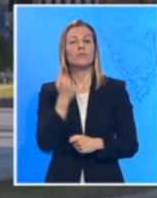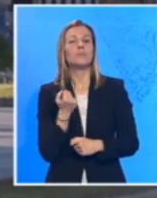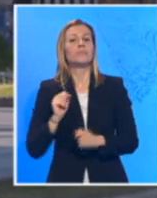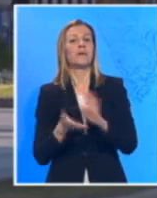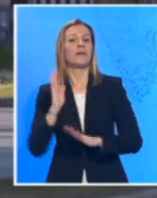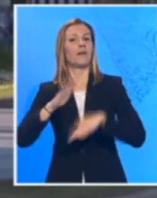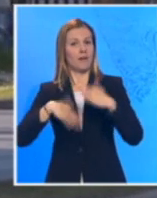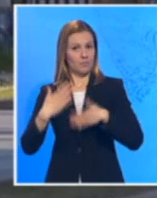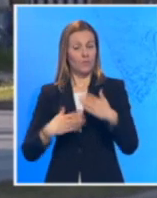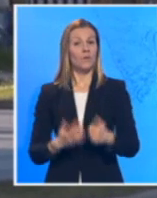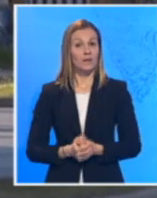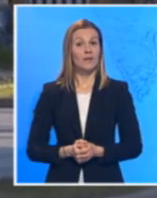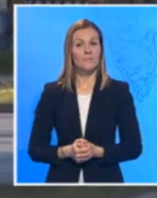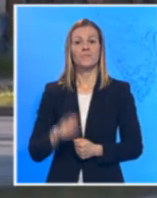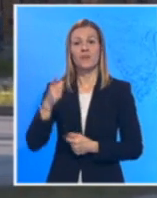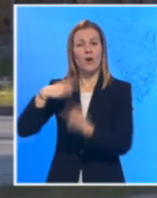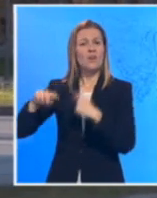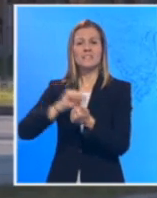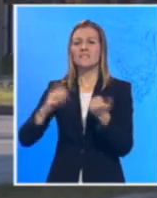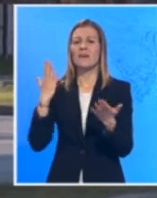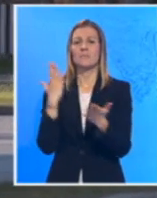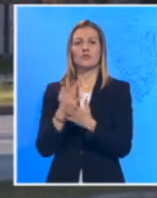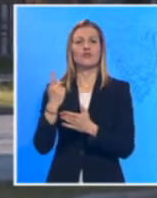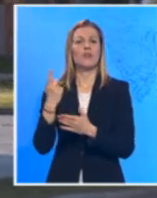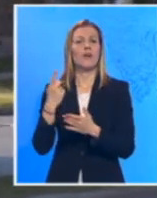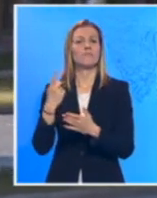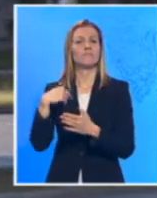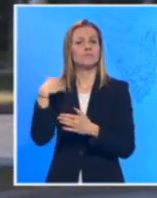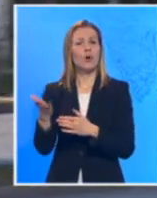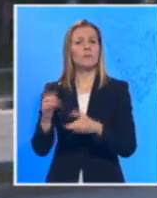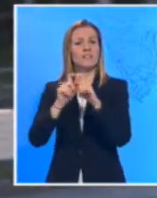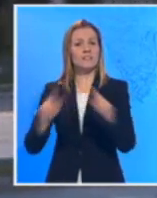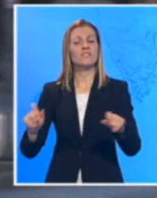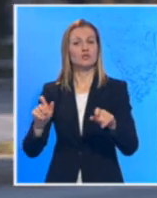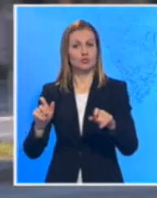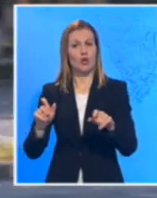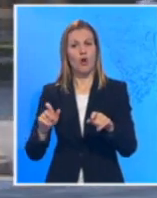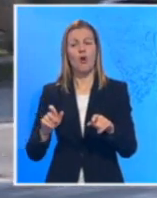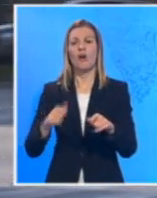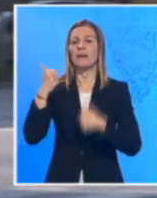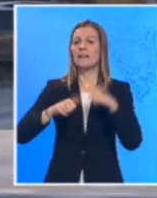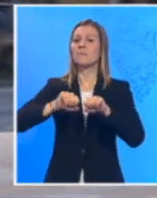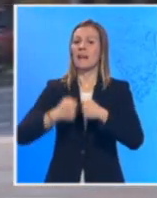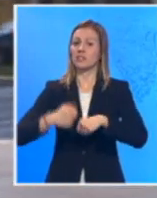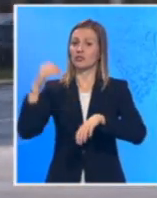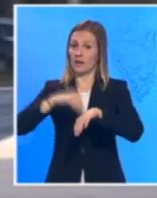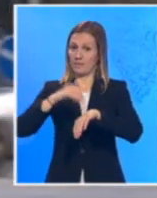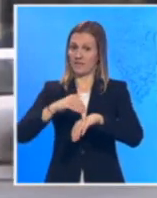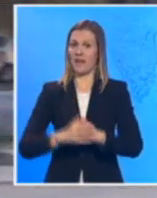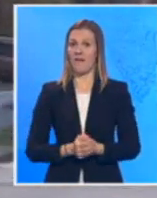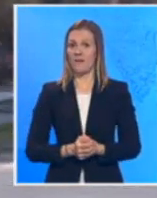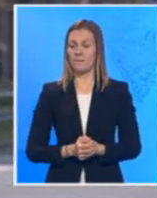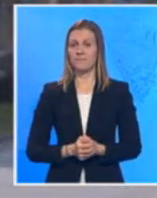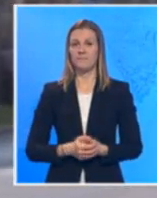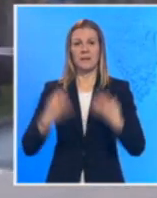zabranu kretanja i koji će biti svi procesuirani, odnosno protiv njih će biti pokrenute krivične ili prekršajne prijave. Prema